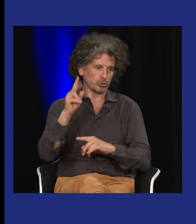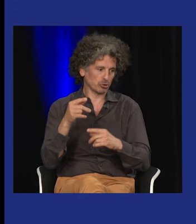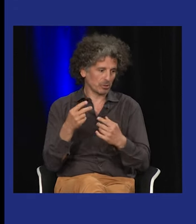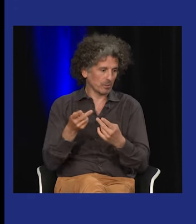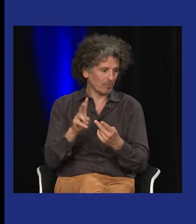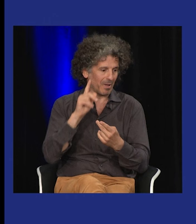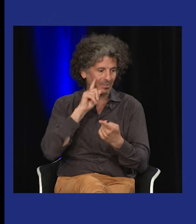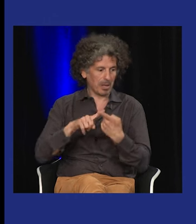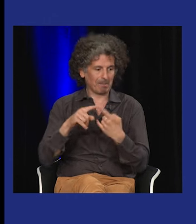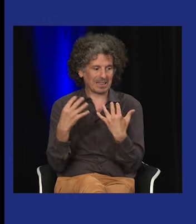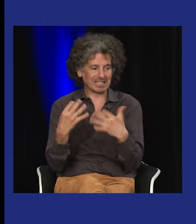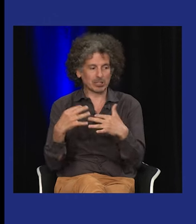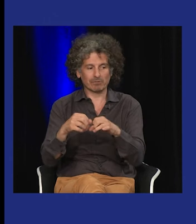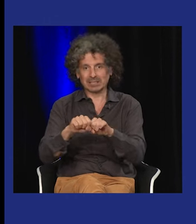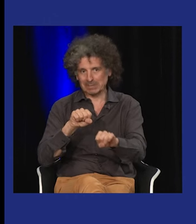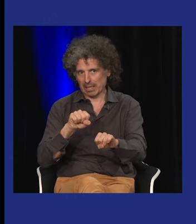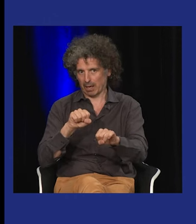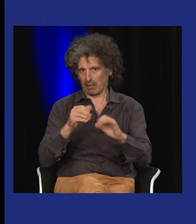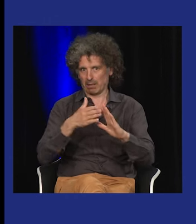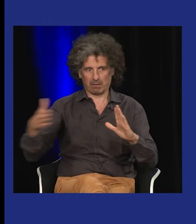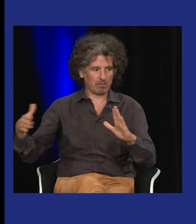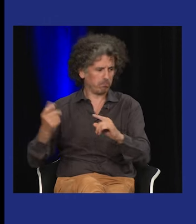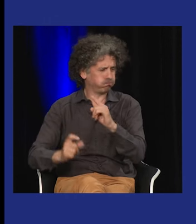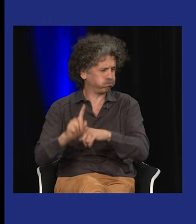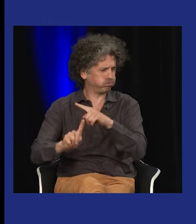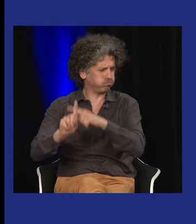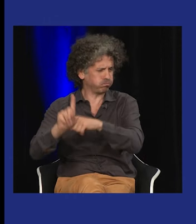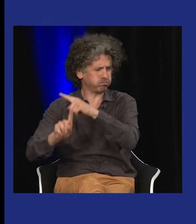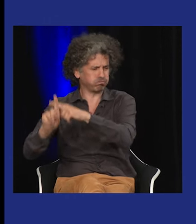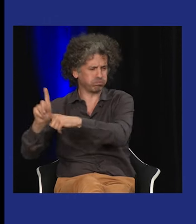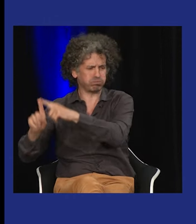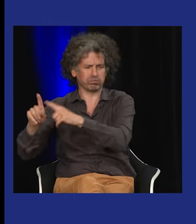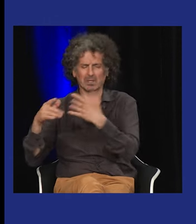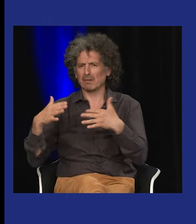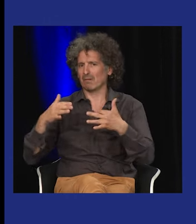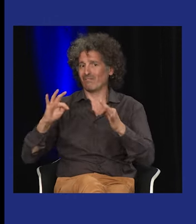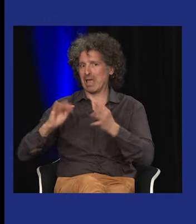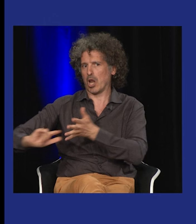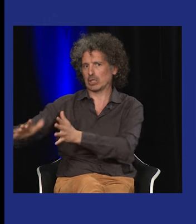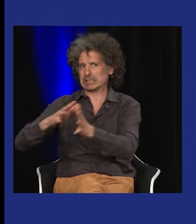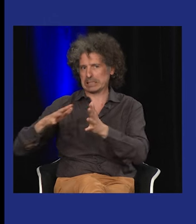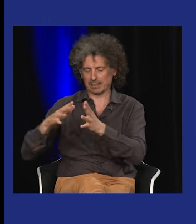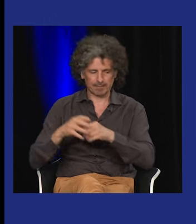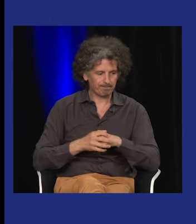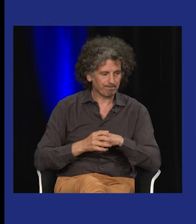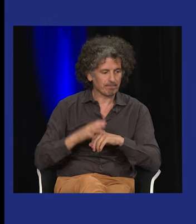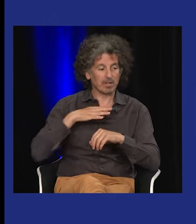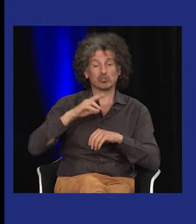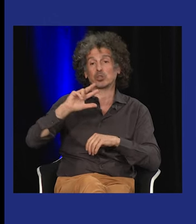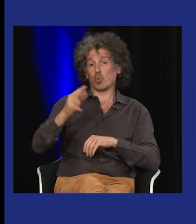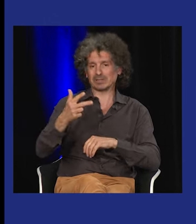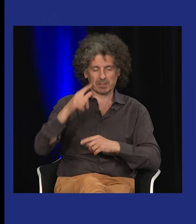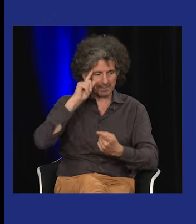de la communauté sourde, qui est vraiment centré sur le XIXe siècle, où il y a eu beaucoup de créations,